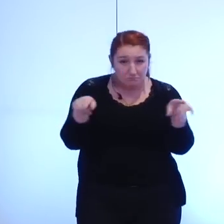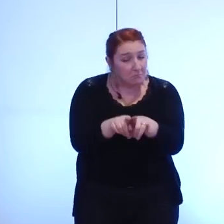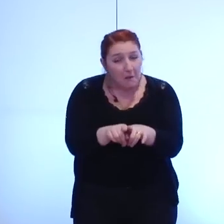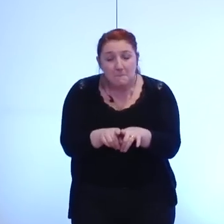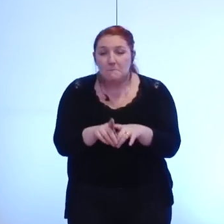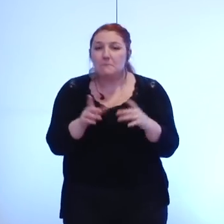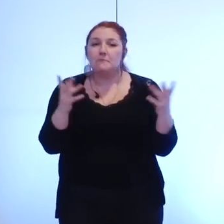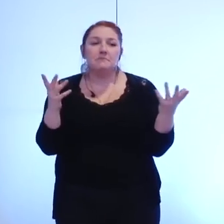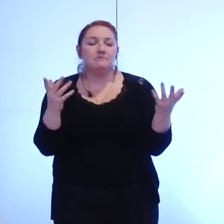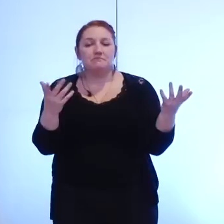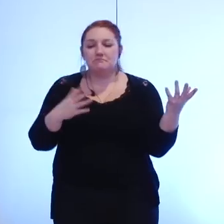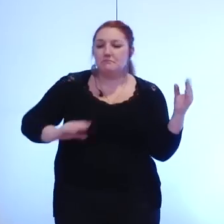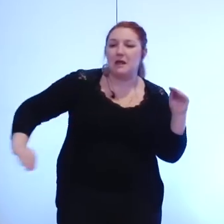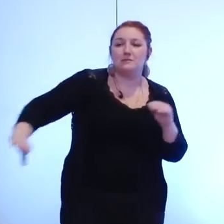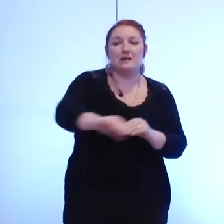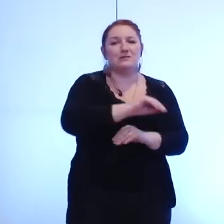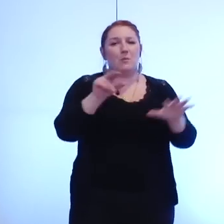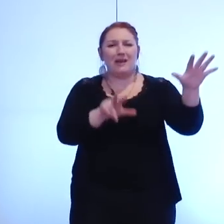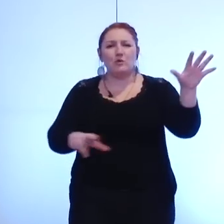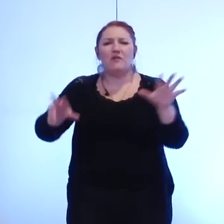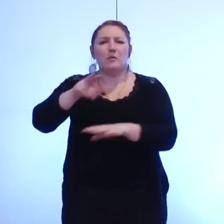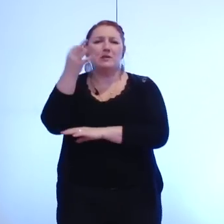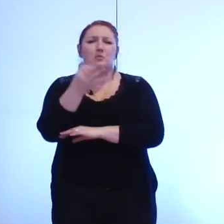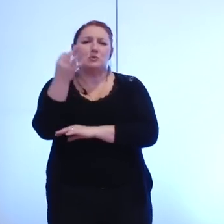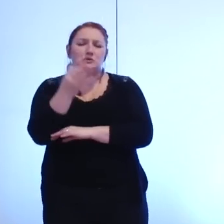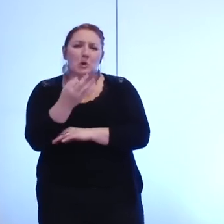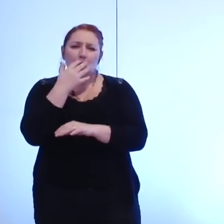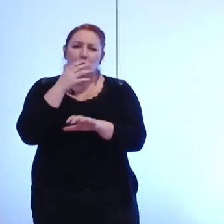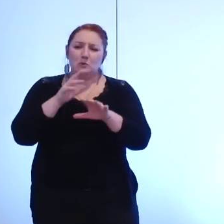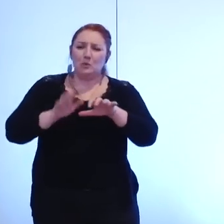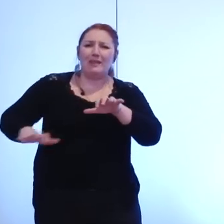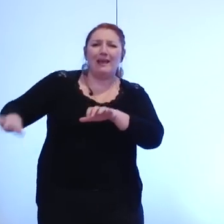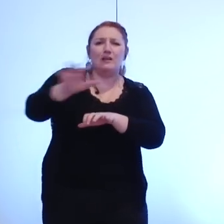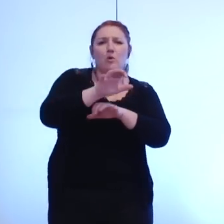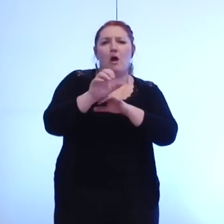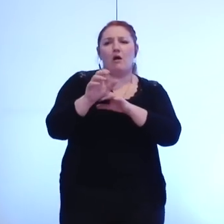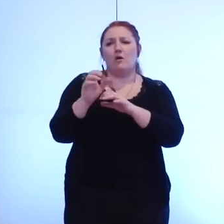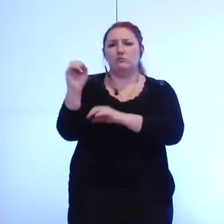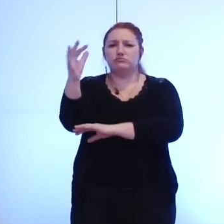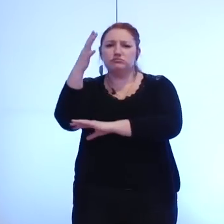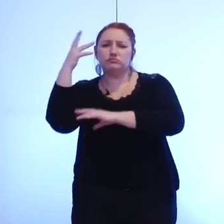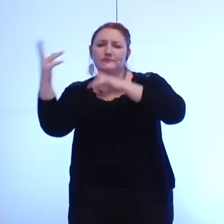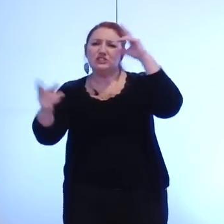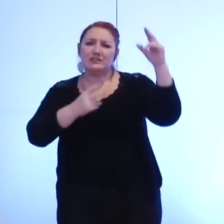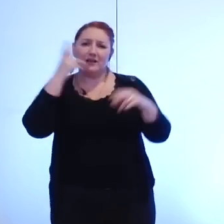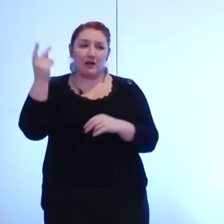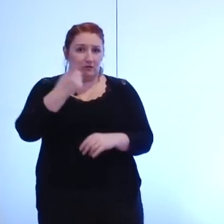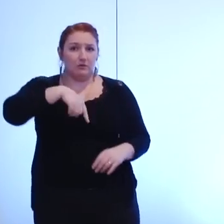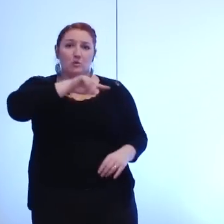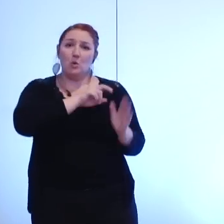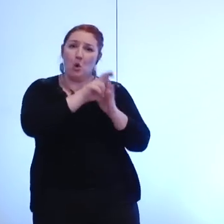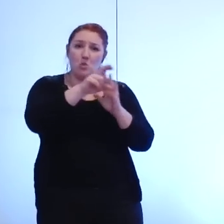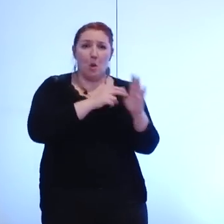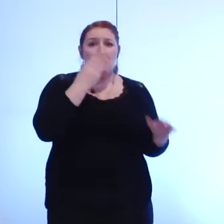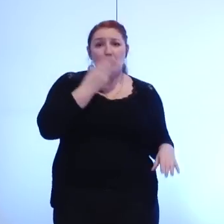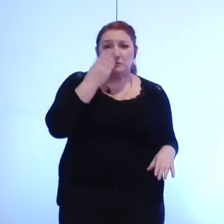sur les 88% du territoire végétalisé dont Grenoble a besoin que sur les transports